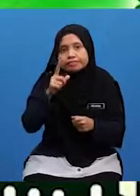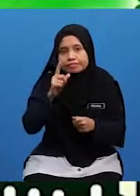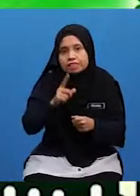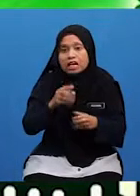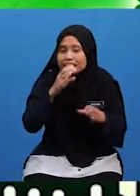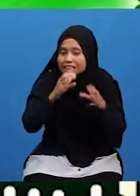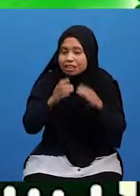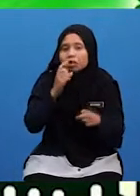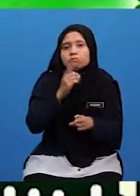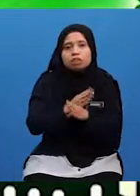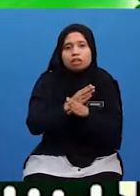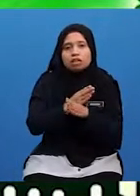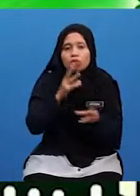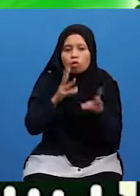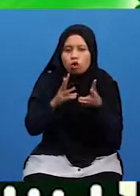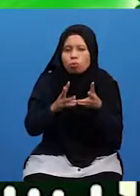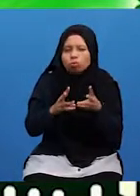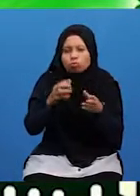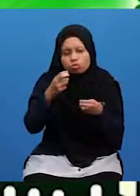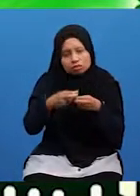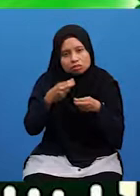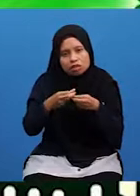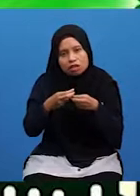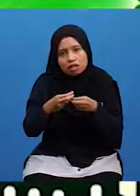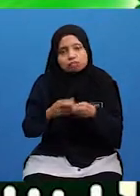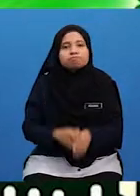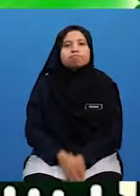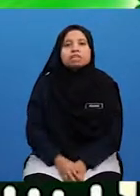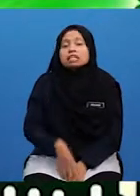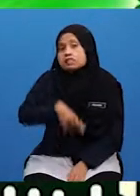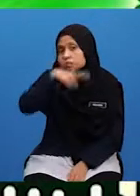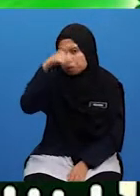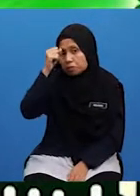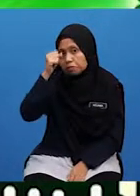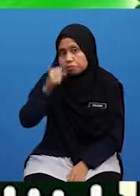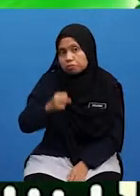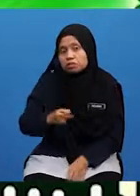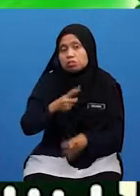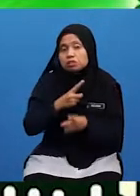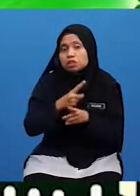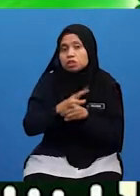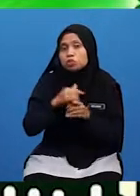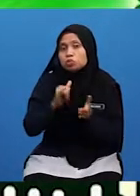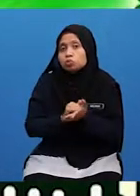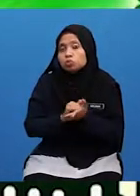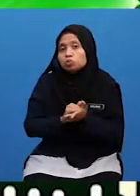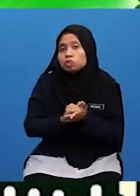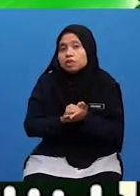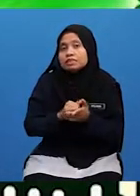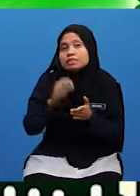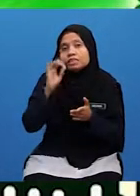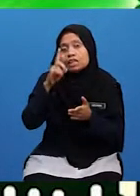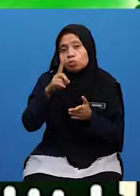Bercakap Benar Walaupun Ini Pahit Dan Sukar Kerana Kebenaran Itu Adalah